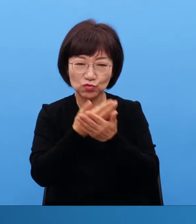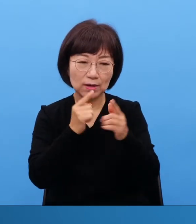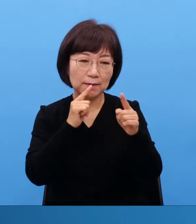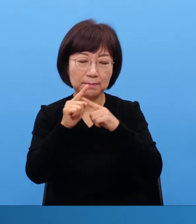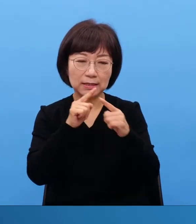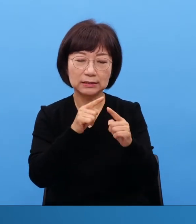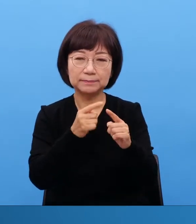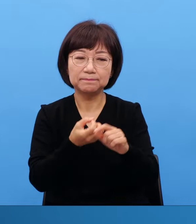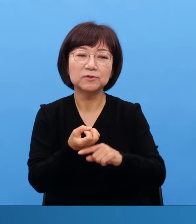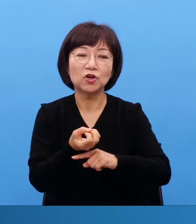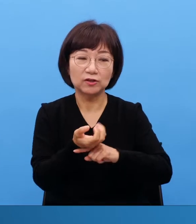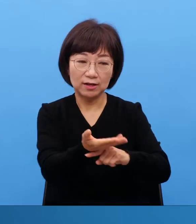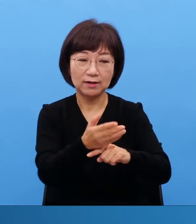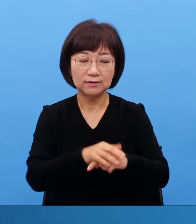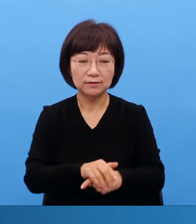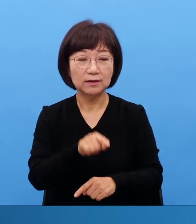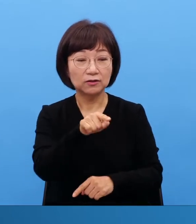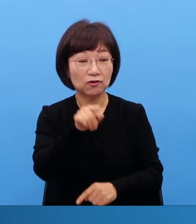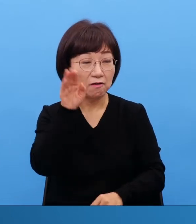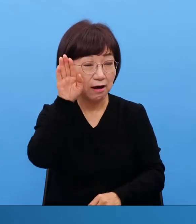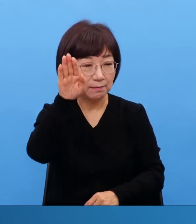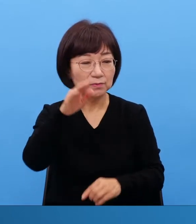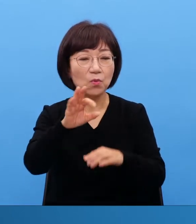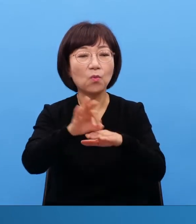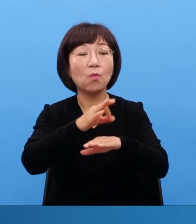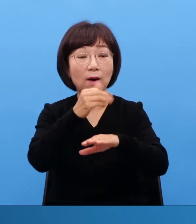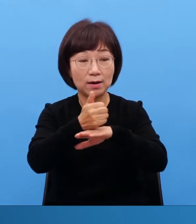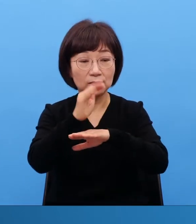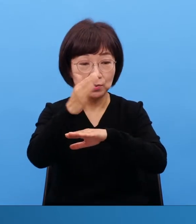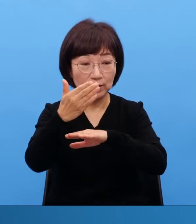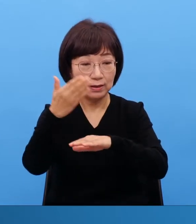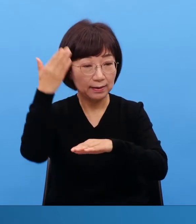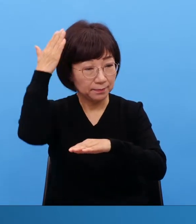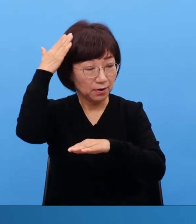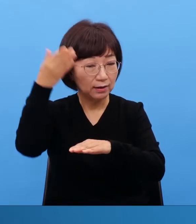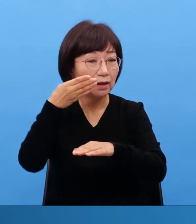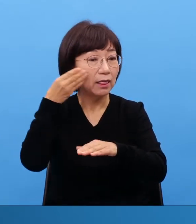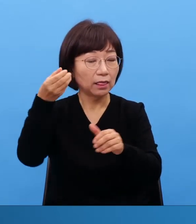왕이 될 거다 그는 이미 기름 부었고 메시지를 전달했단 말이에요